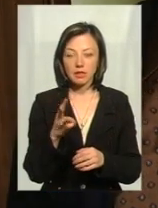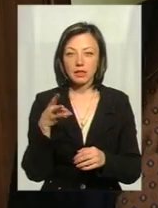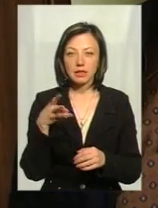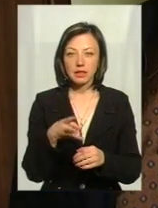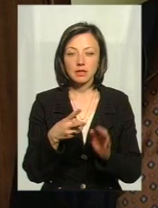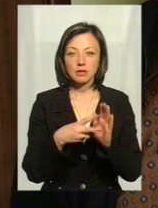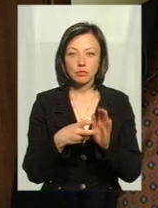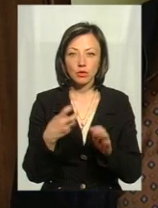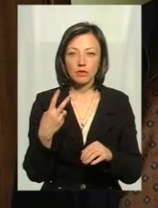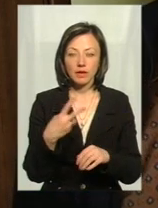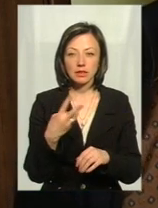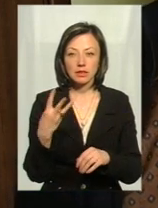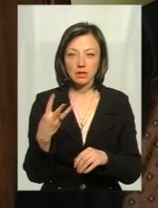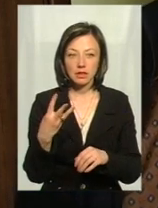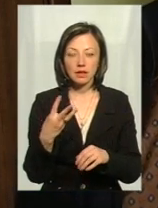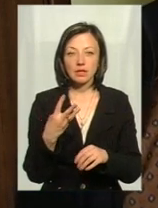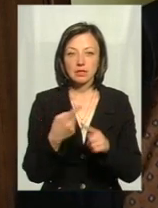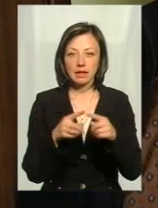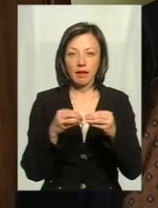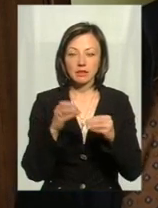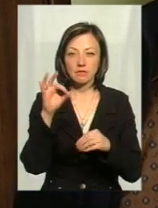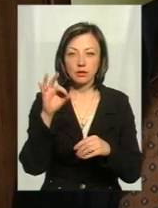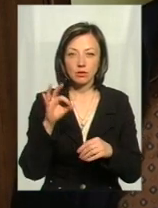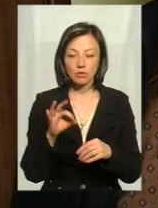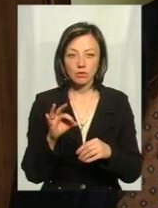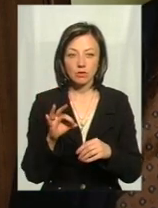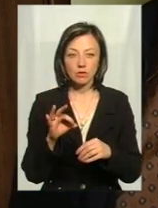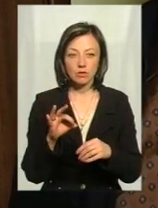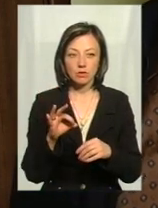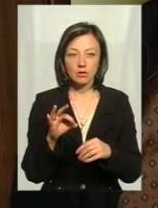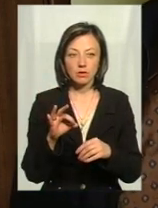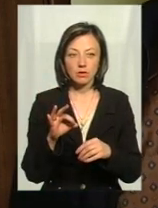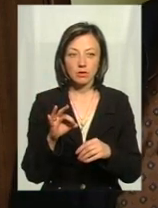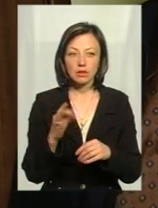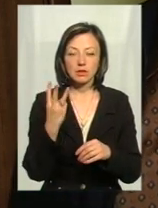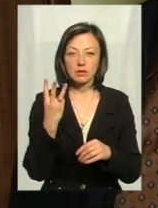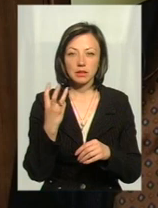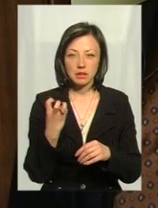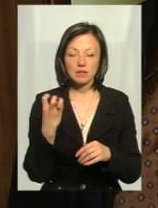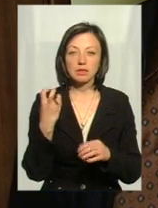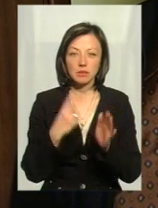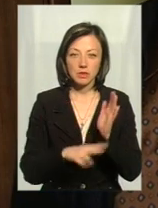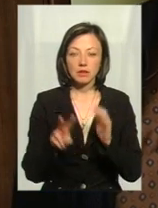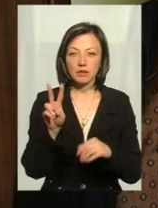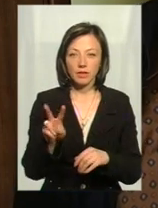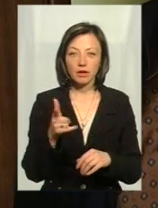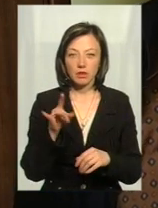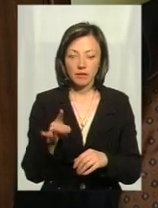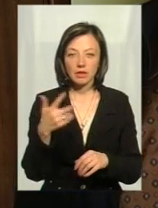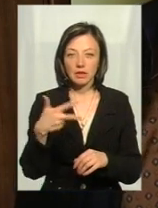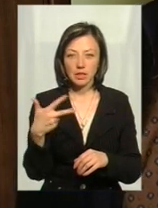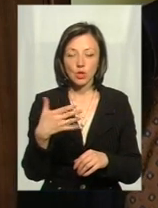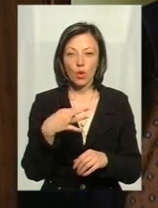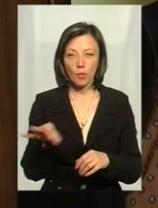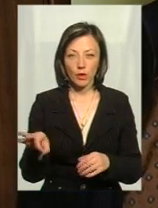3723 гривні. Відповідно, ставка єдиного податку складає 372 гривні 30